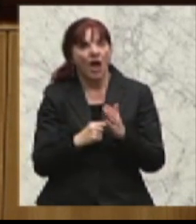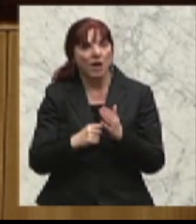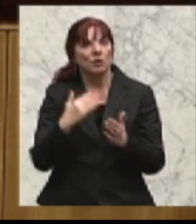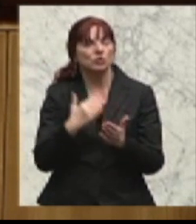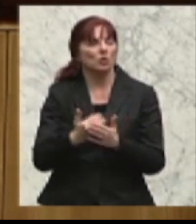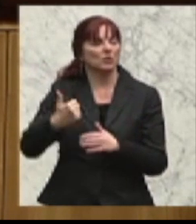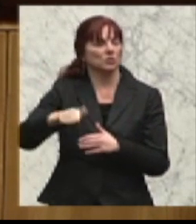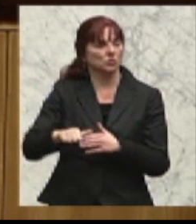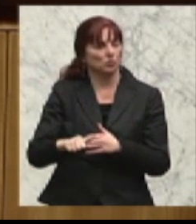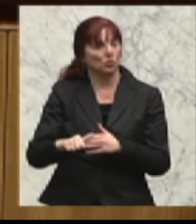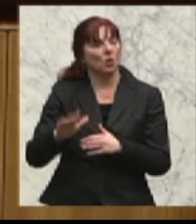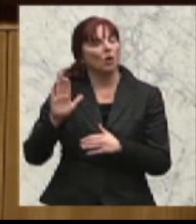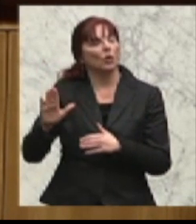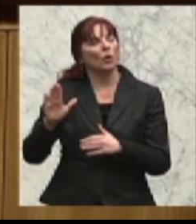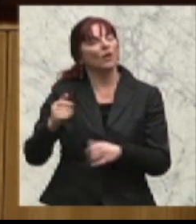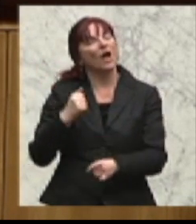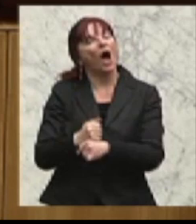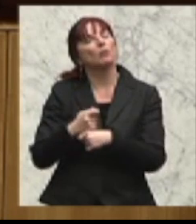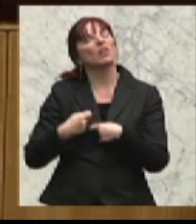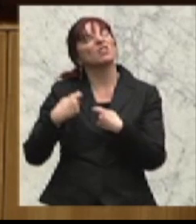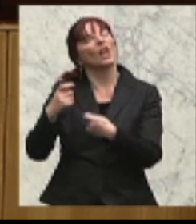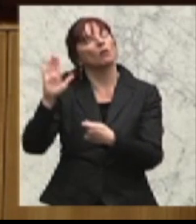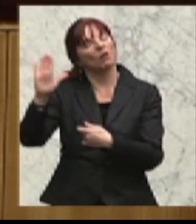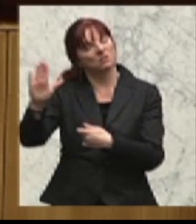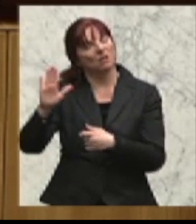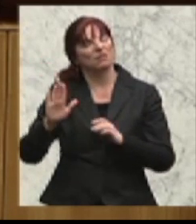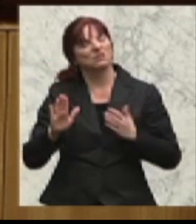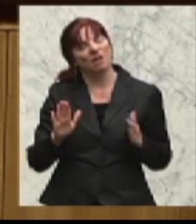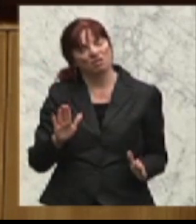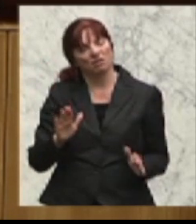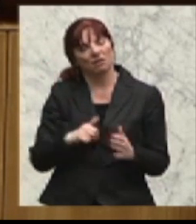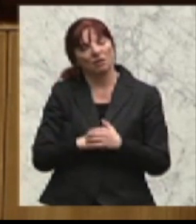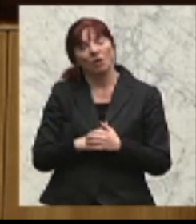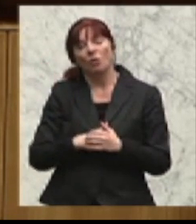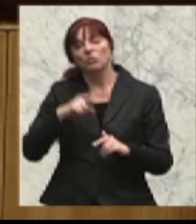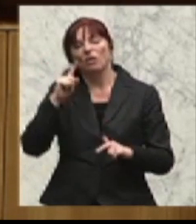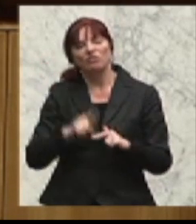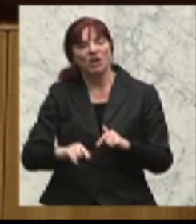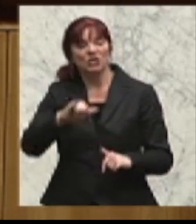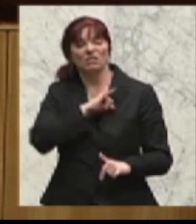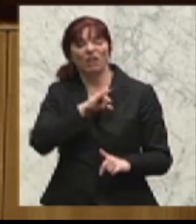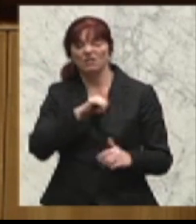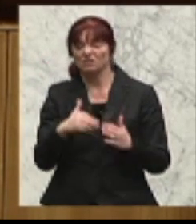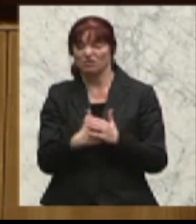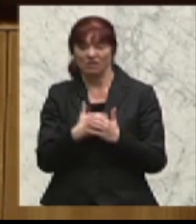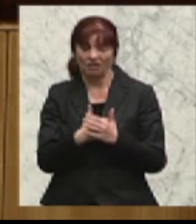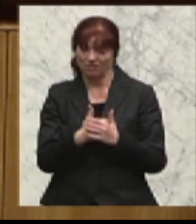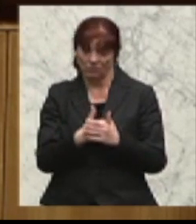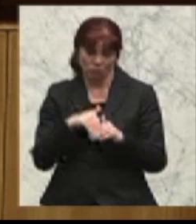Seite der Arbeitgeber übergewechselt sind und hier offensichtlich völlig falsche Interessen verziehen. Ich kann Ihnen nur sagen,